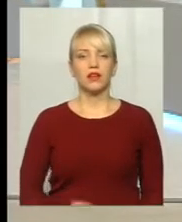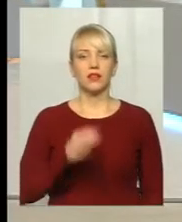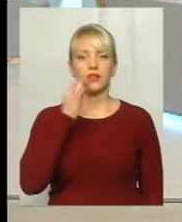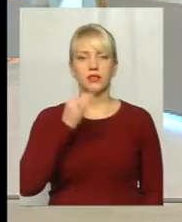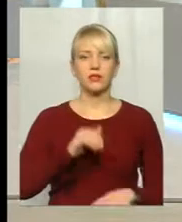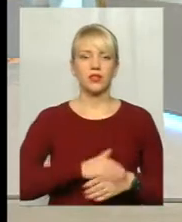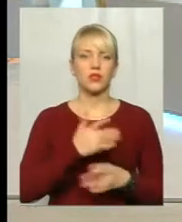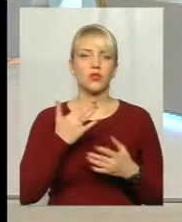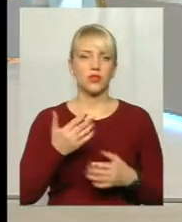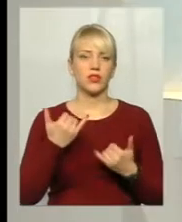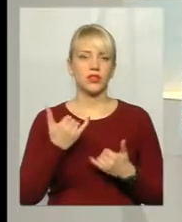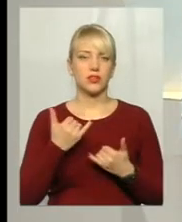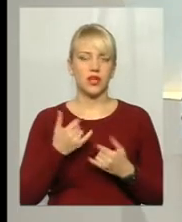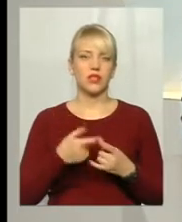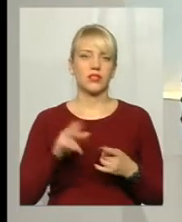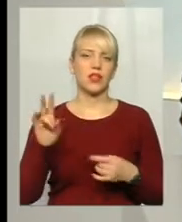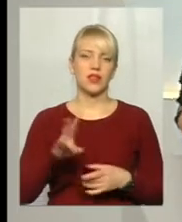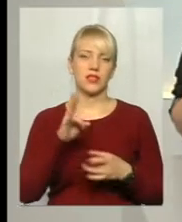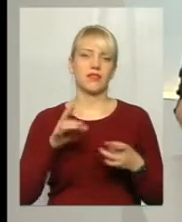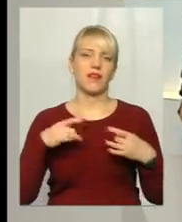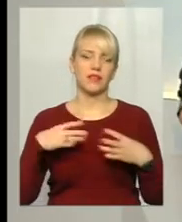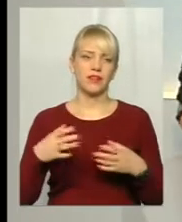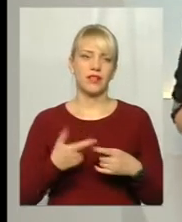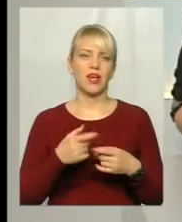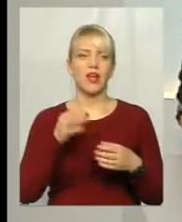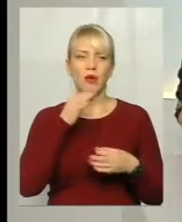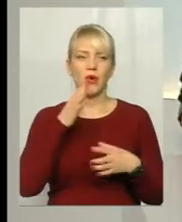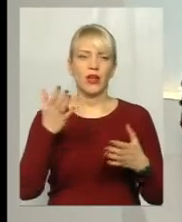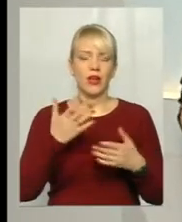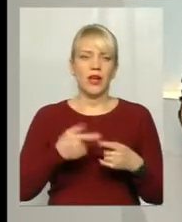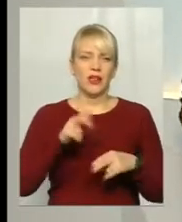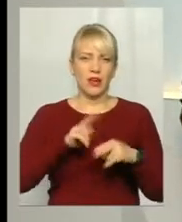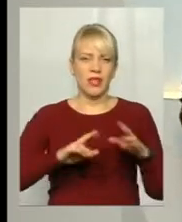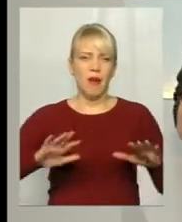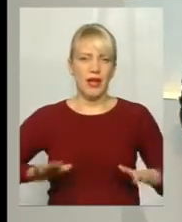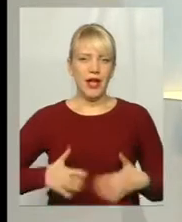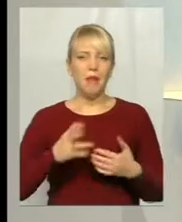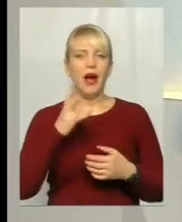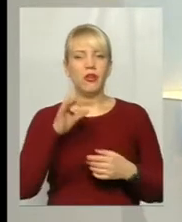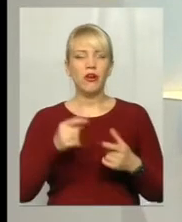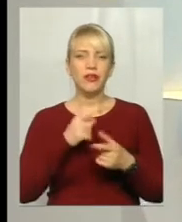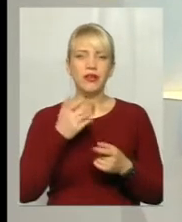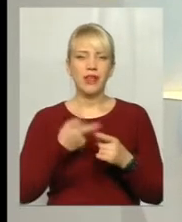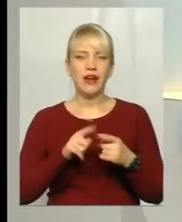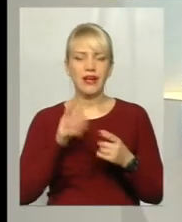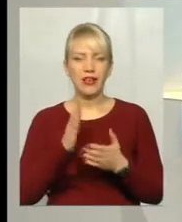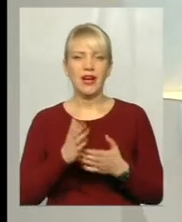різдвяні свята і будь-яка атрибут, яка вона так піднімає настрій завжди, але чи це є маніпулятивним